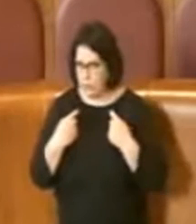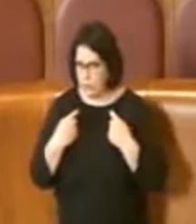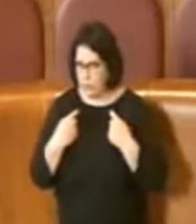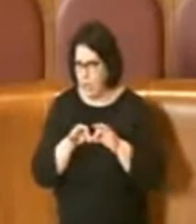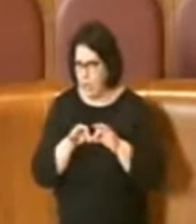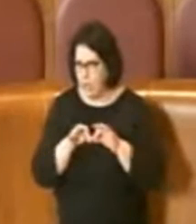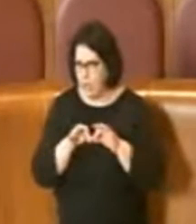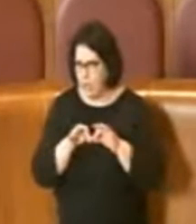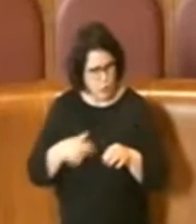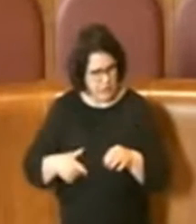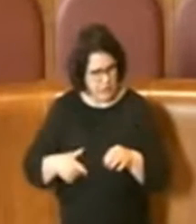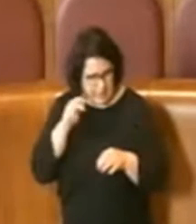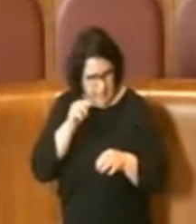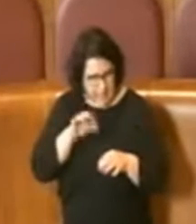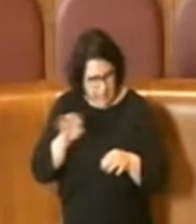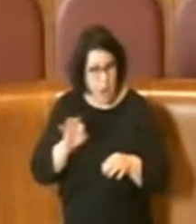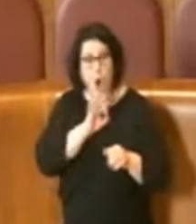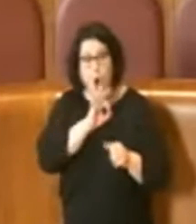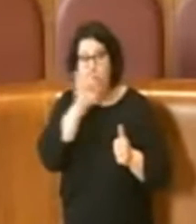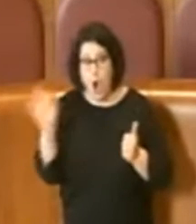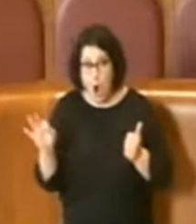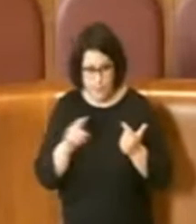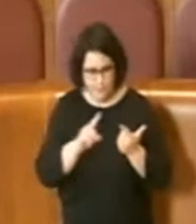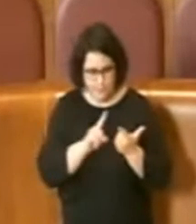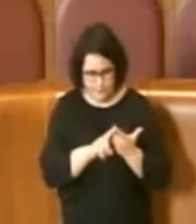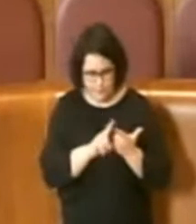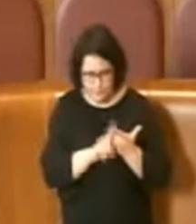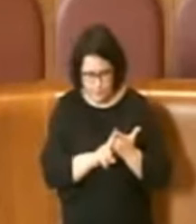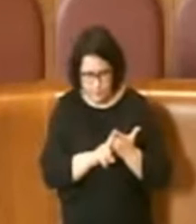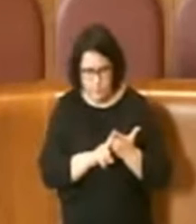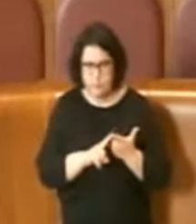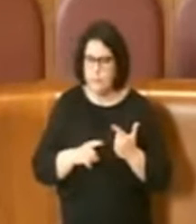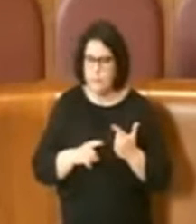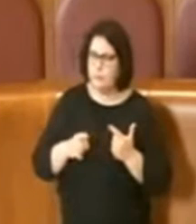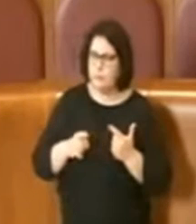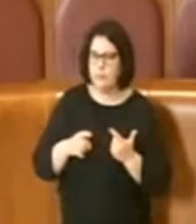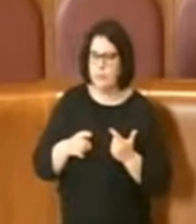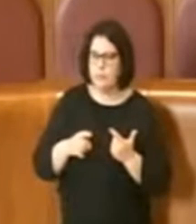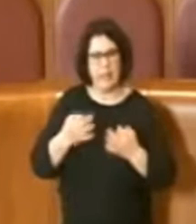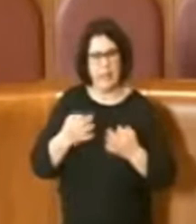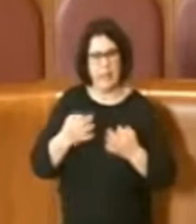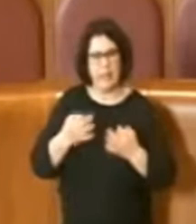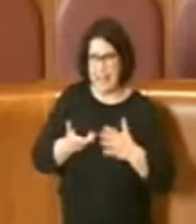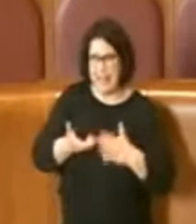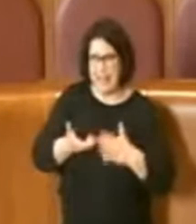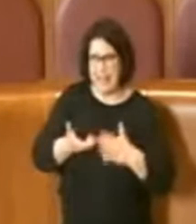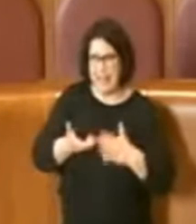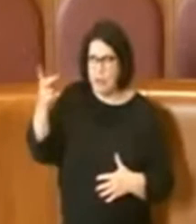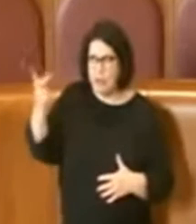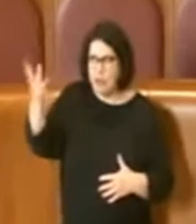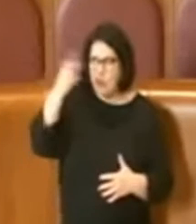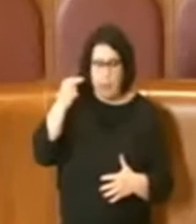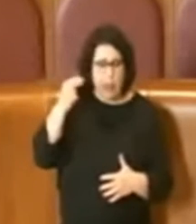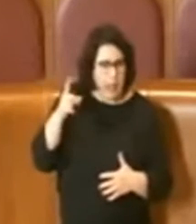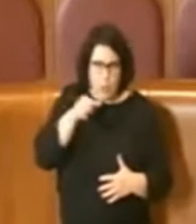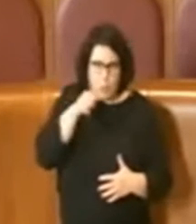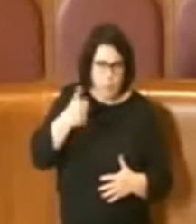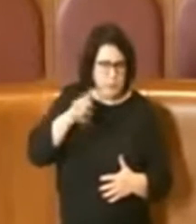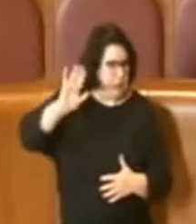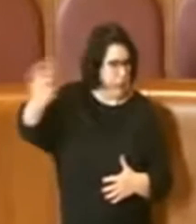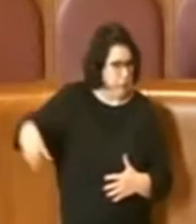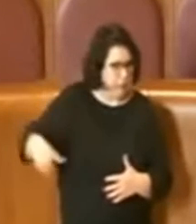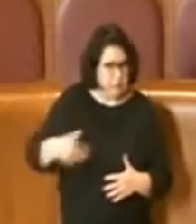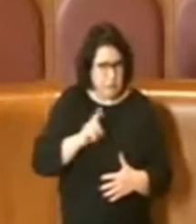che ha fatto la sindaca. Oppure che questo garante lo riteniamo qualcuno che non ha manco titolo di parlare, cioè è inutile che